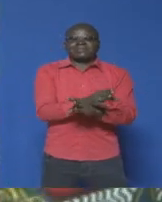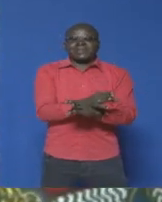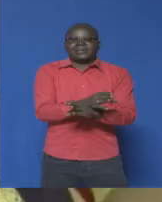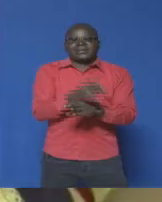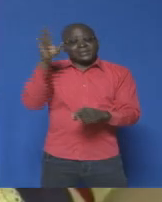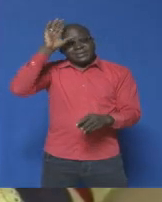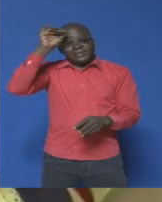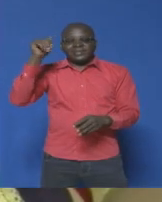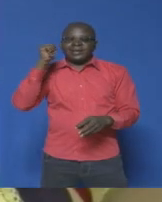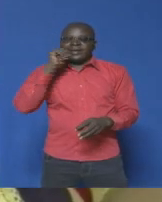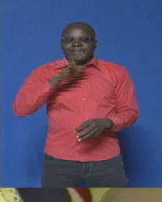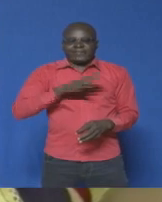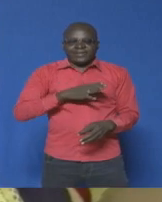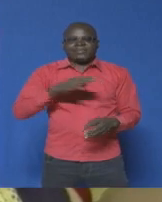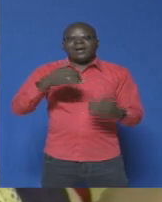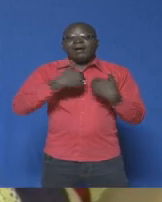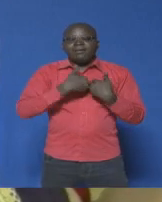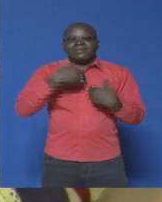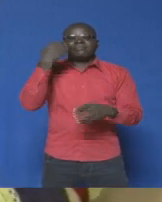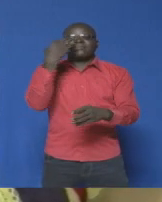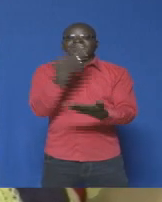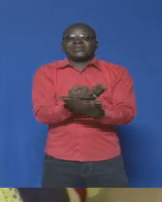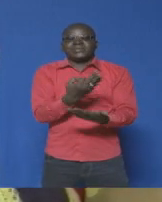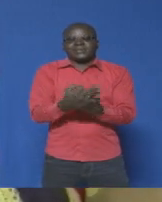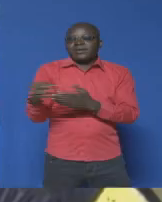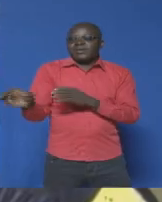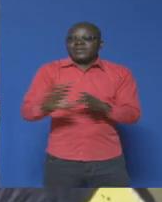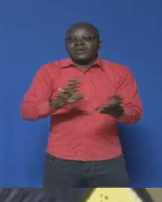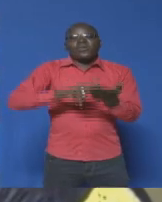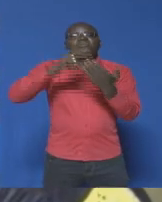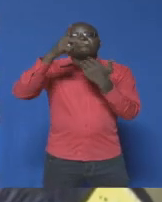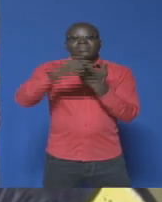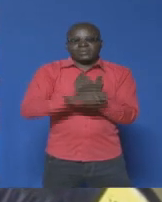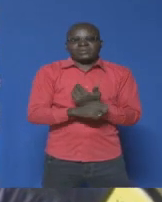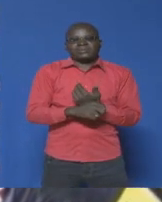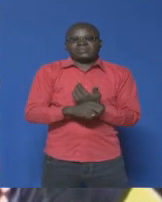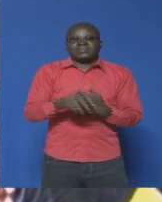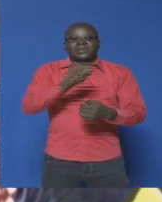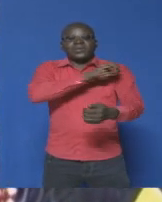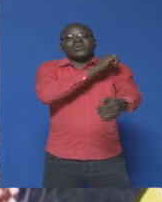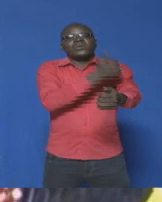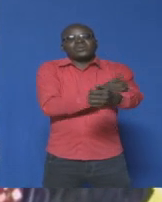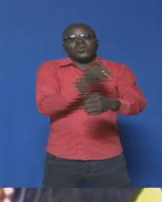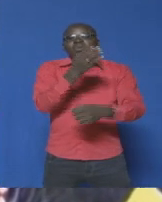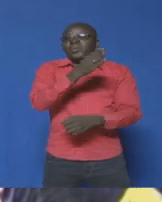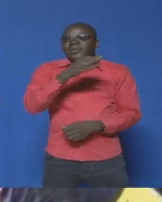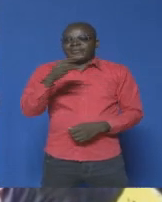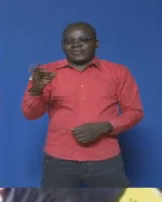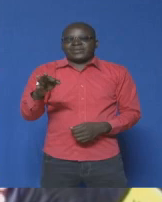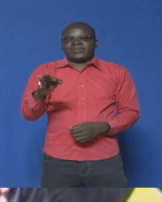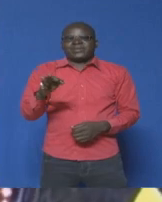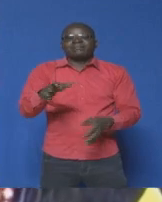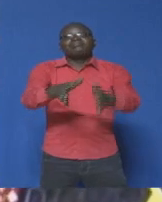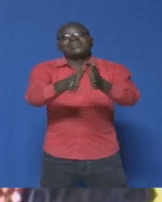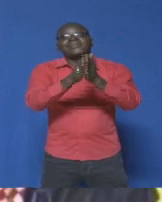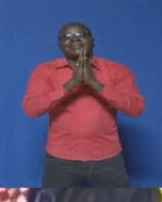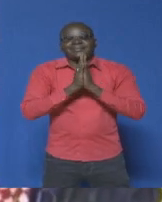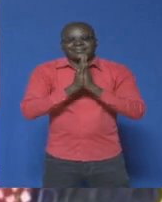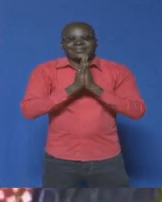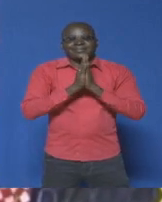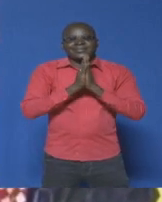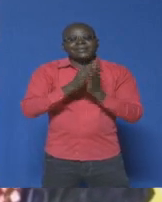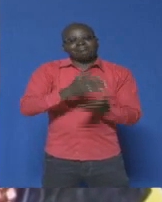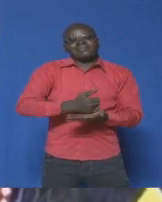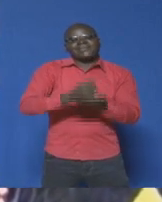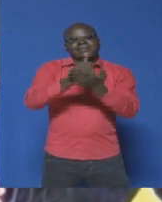Flap C, avoir des financements pour mener à bien leurs projets. A nos autorités au Burkina Faso, une doléance, c'est de nous aider à